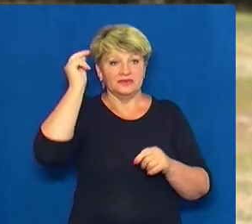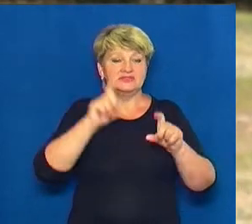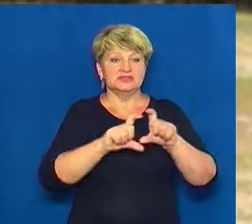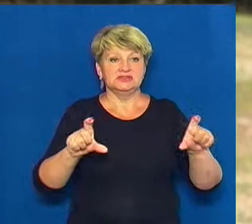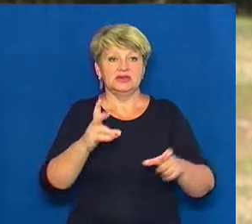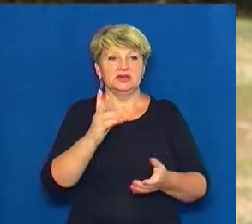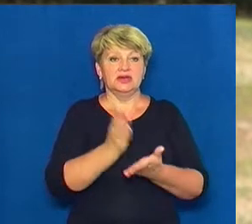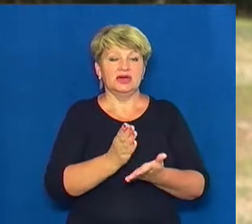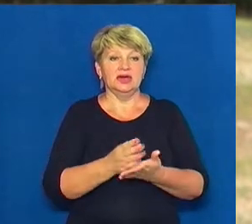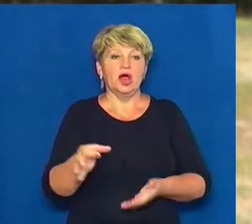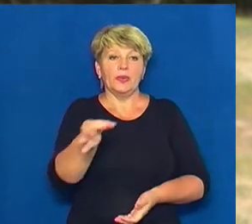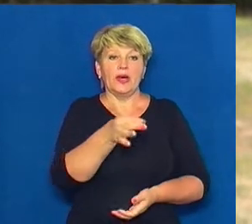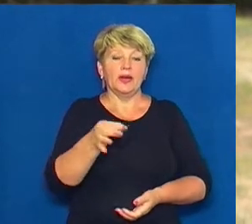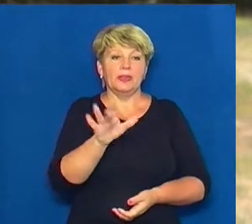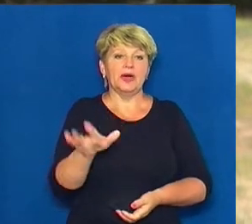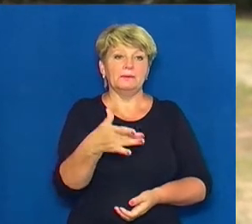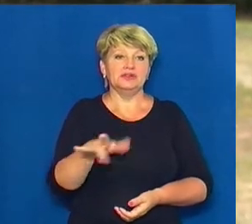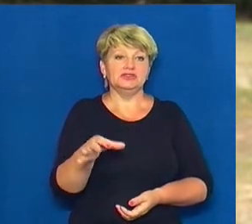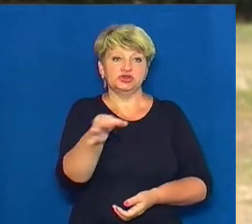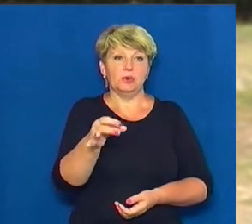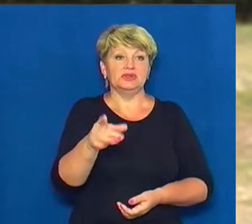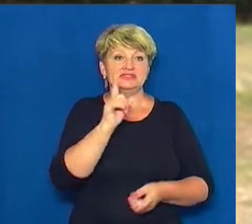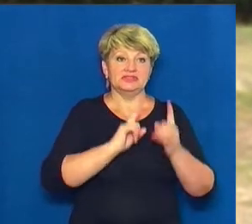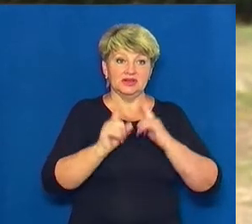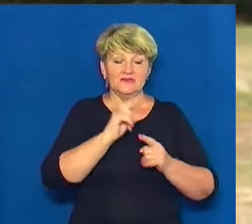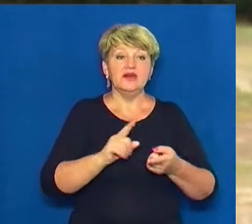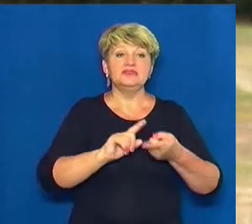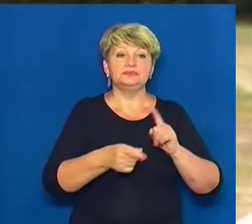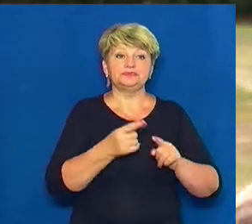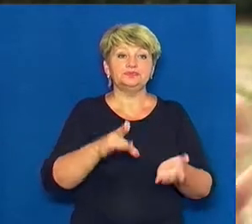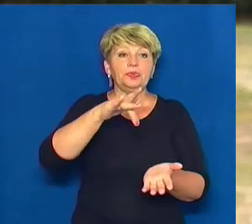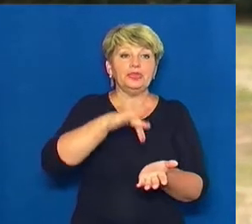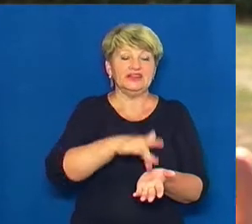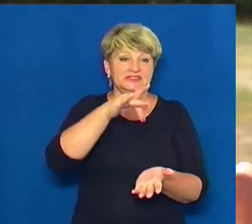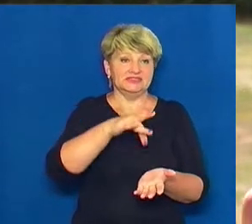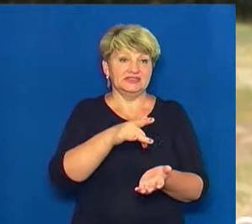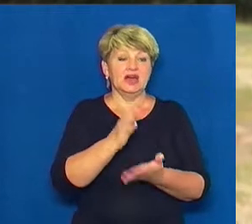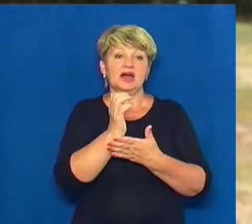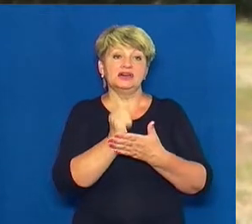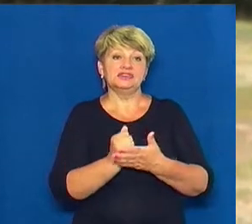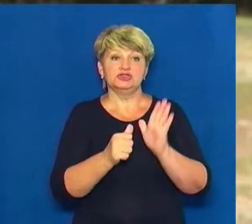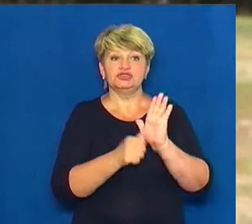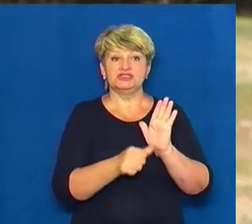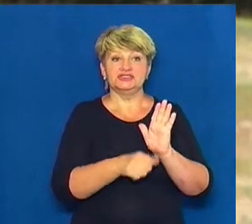балансі обласної ради. І в диску з децентралізацією ресурс 60% ПДФО буде